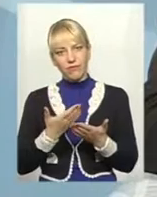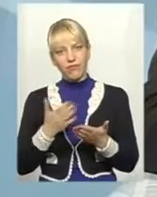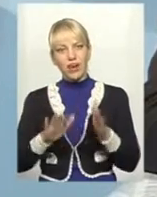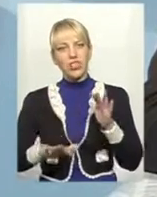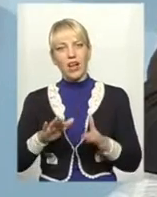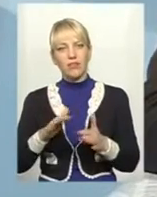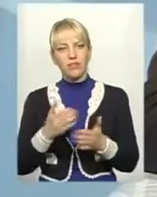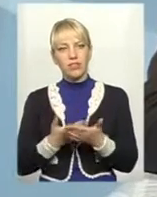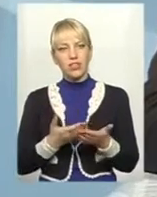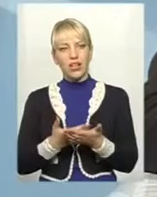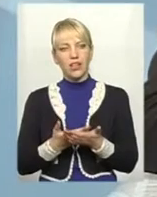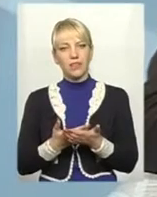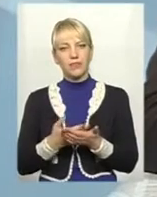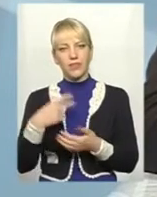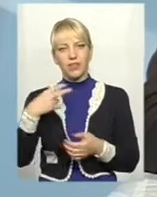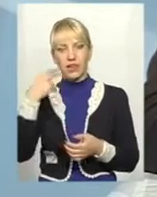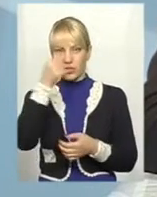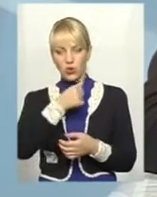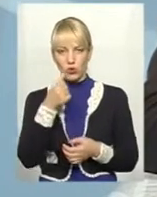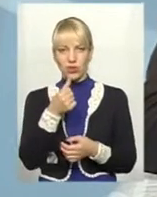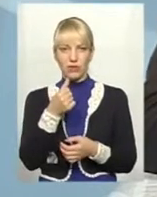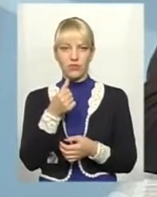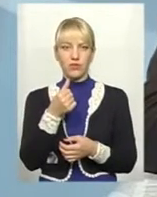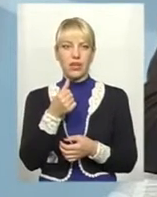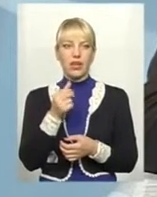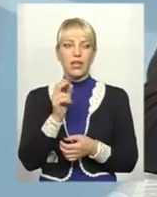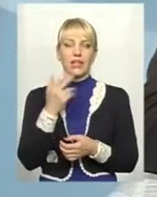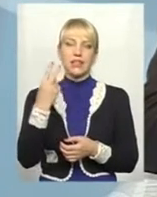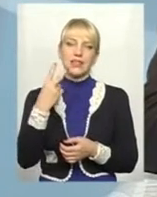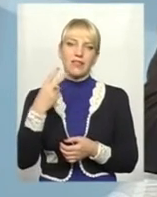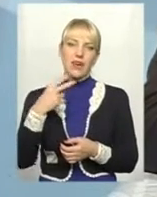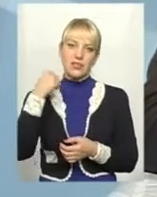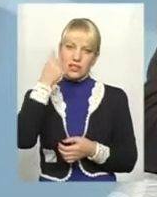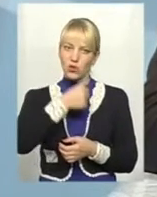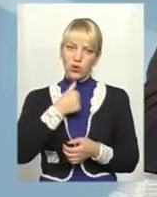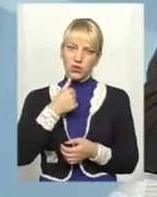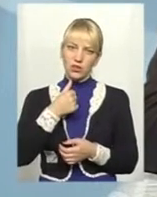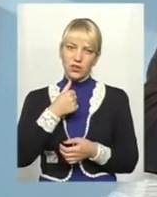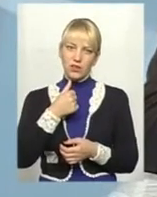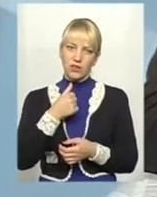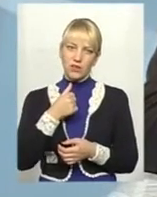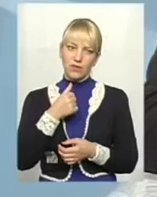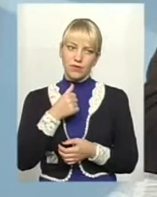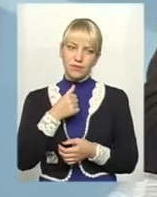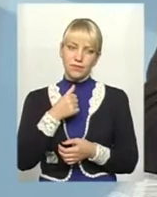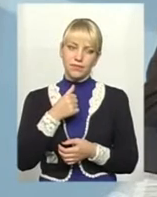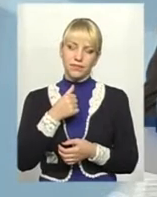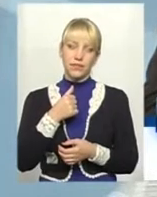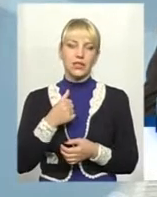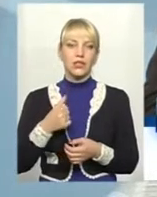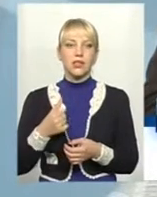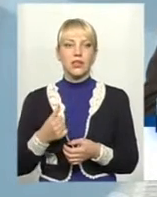років. Ми знаємо, що за 20 років лауреатами премії